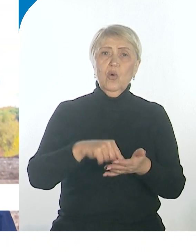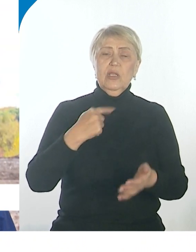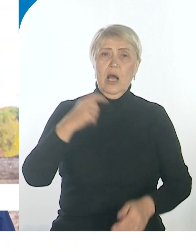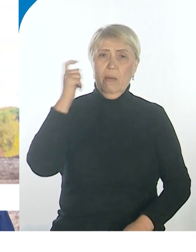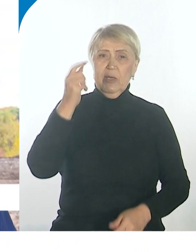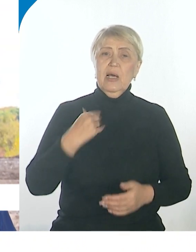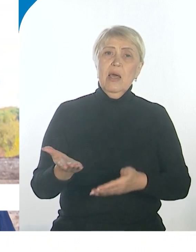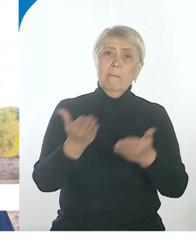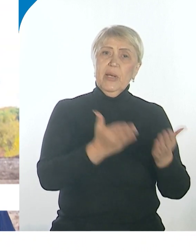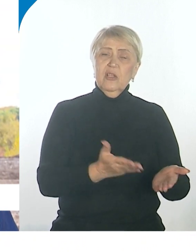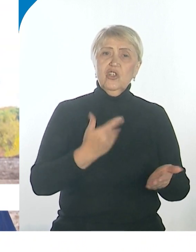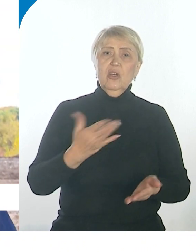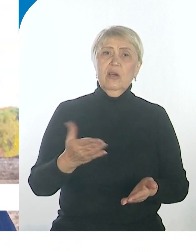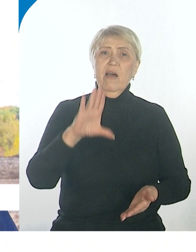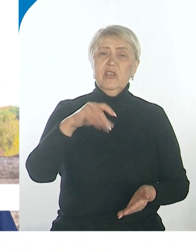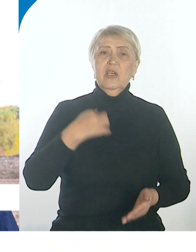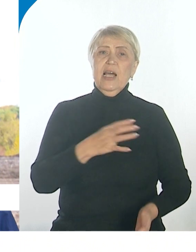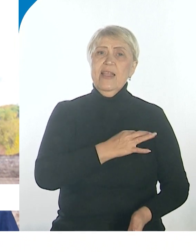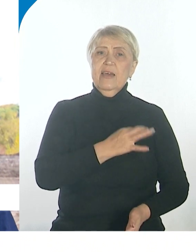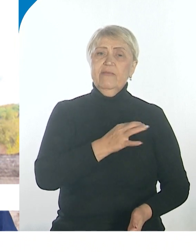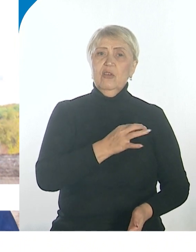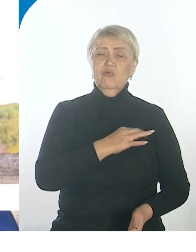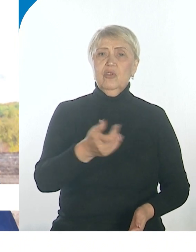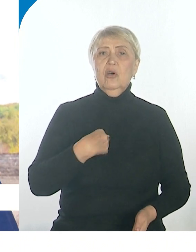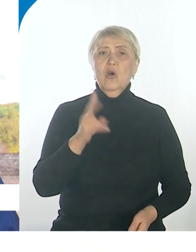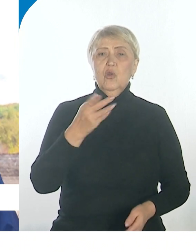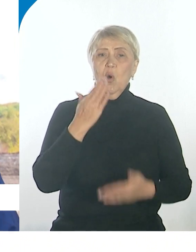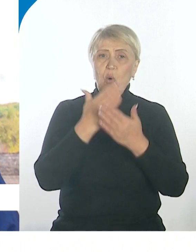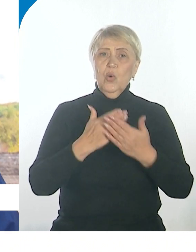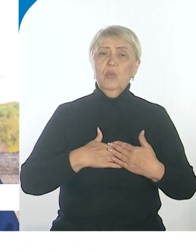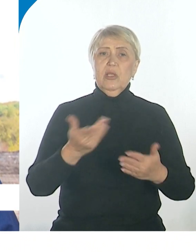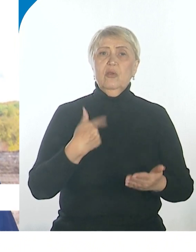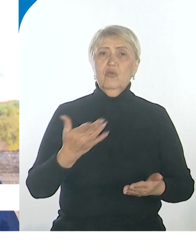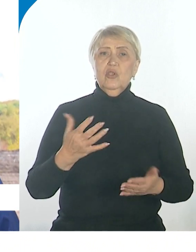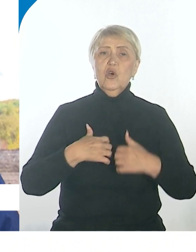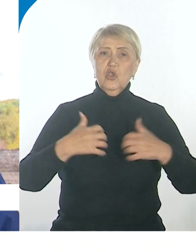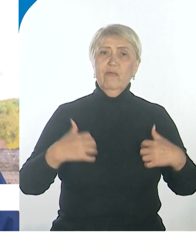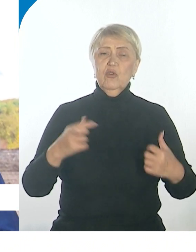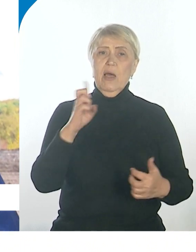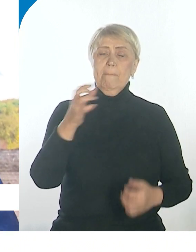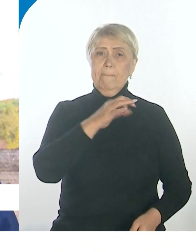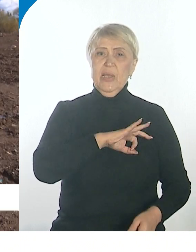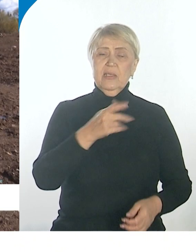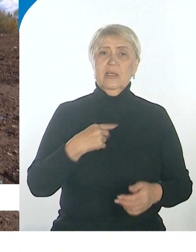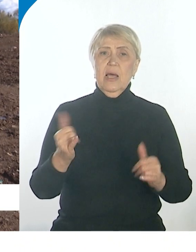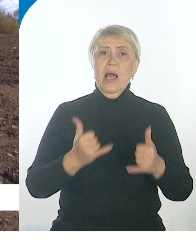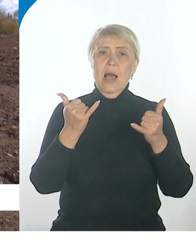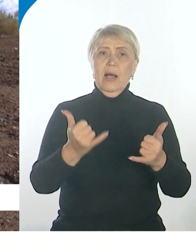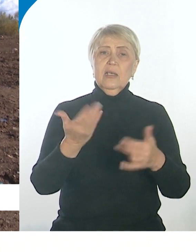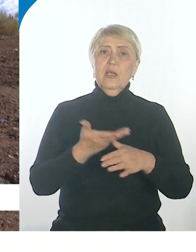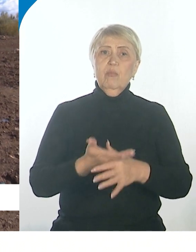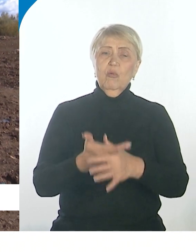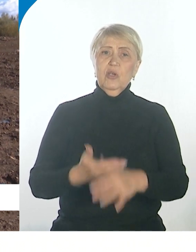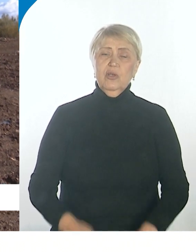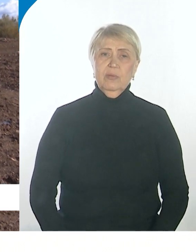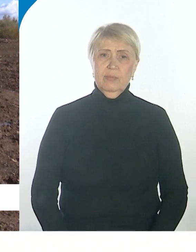сюда всех неравнодушных, всех, кто любит животных, бизнес, оказать помощь. Мария Шулешко,